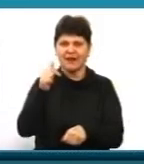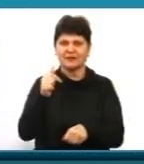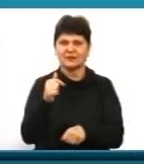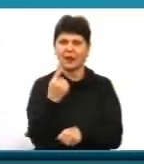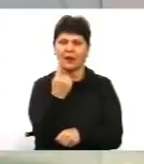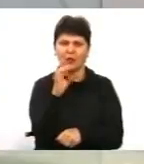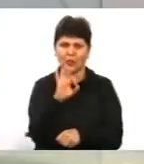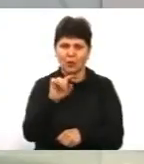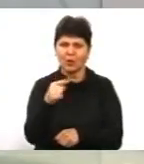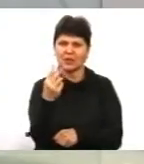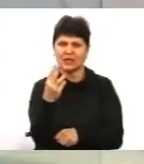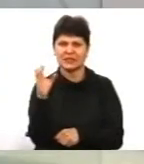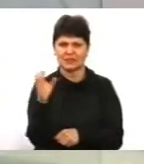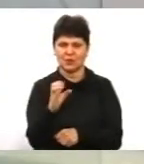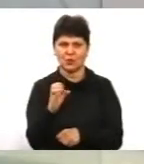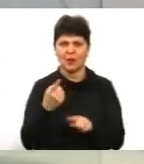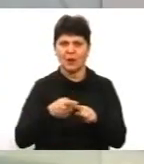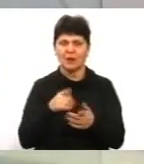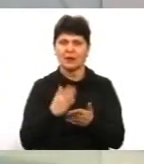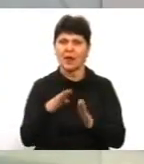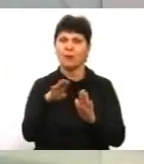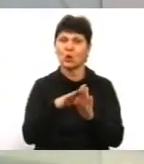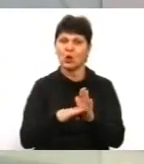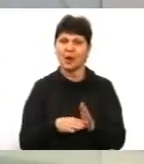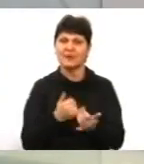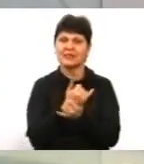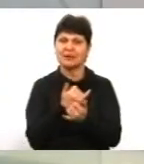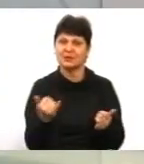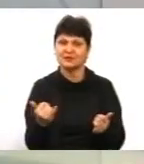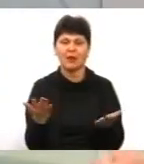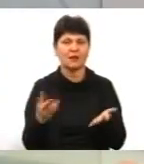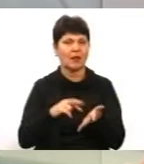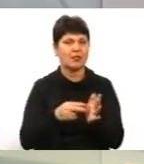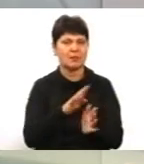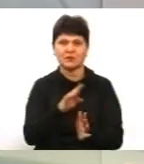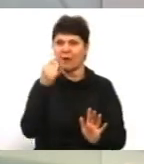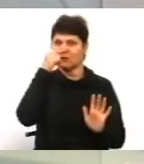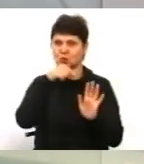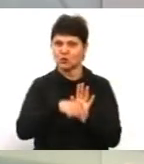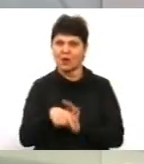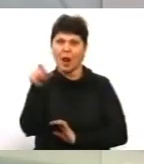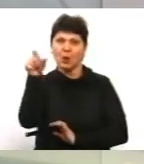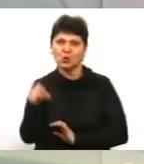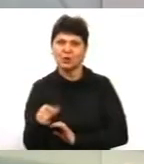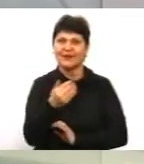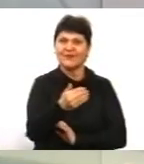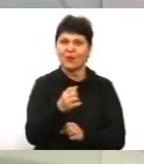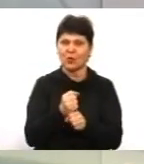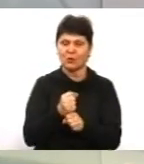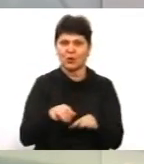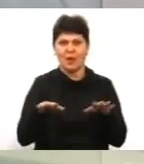Також зазначено, що прилад має програмне забезпечення, котре не передбачає втручання людини в його роботу на місці